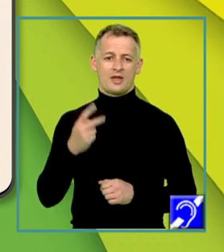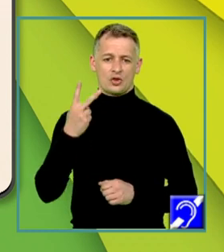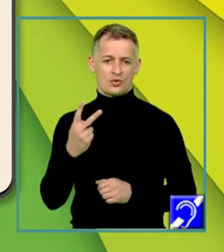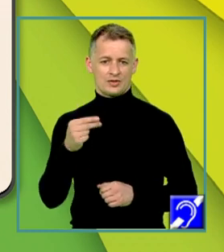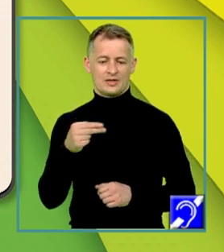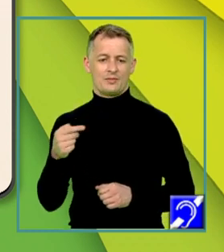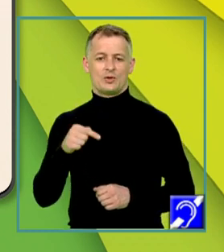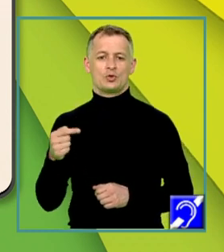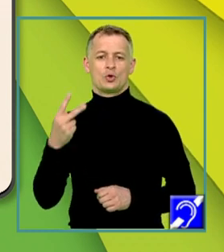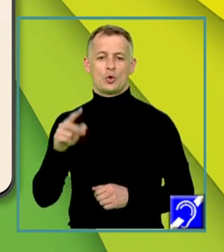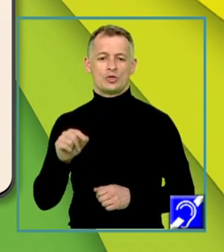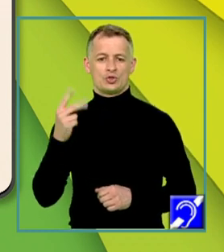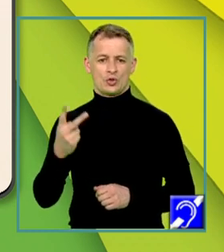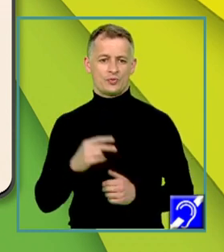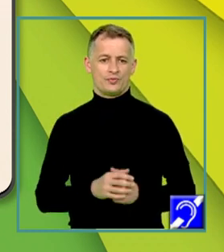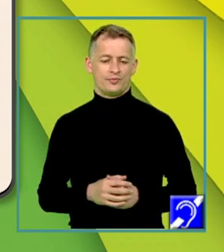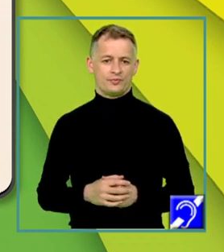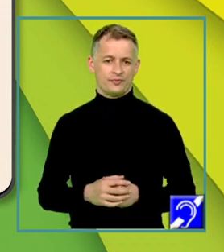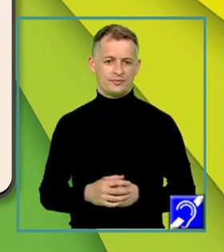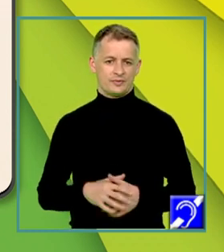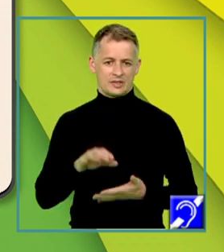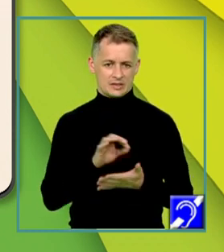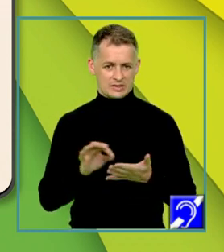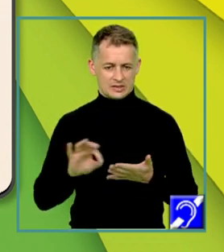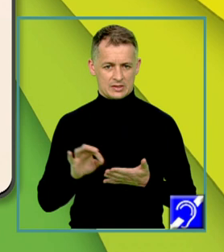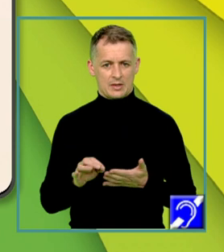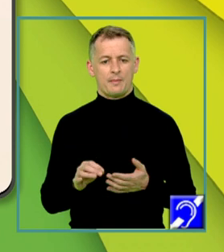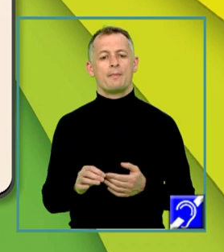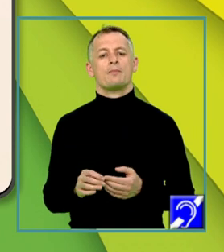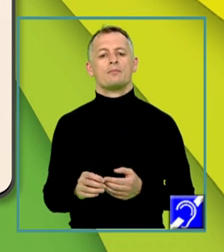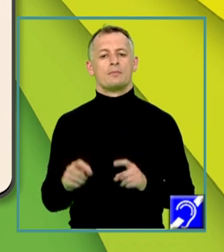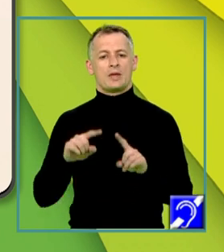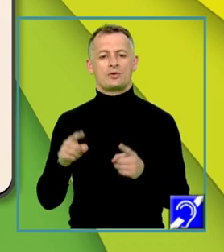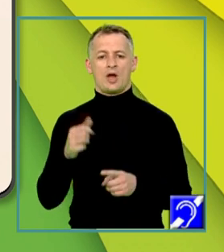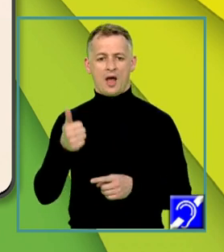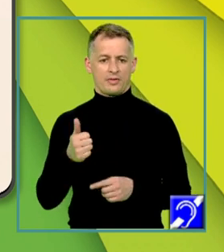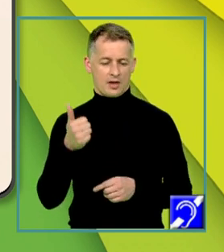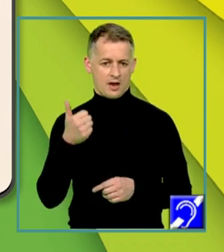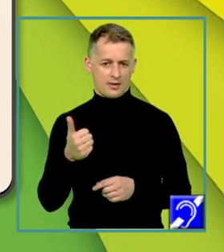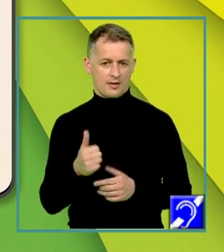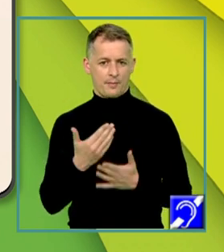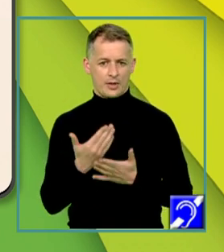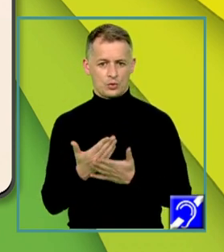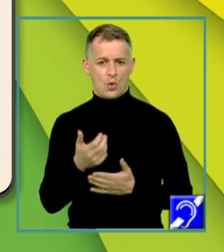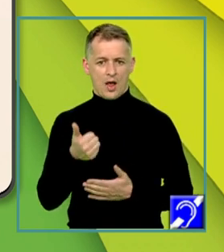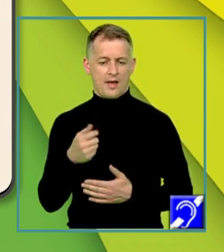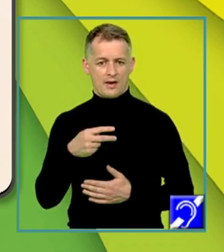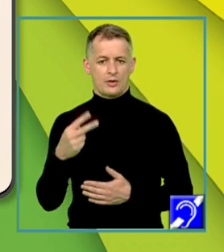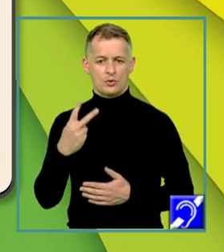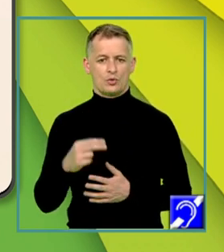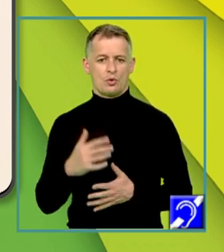22. Particularizând scrierea matricei A de A pentru A egal cu 2,